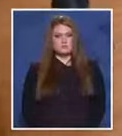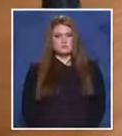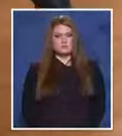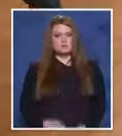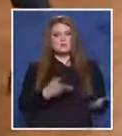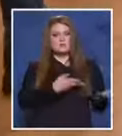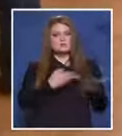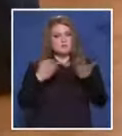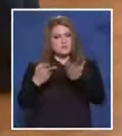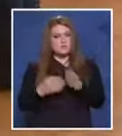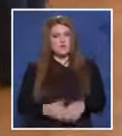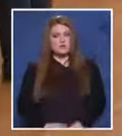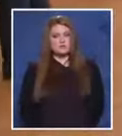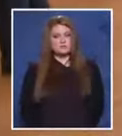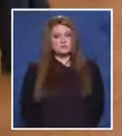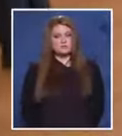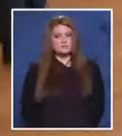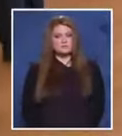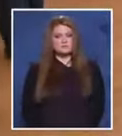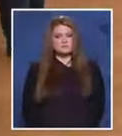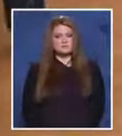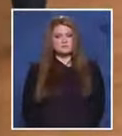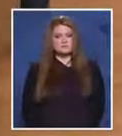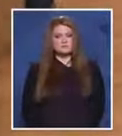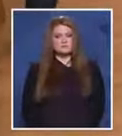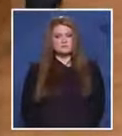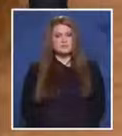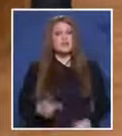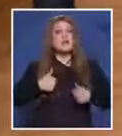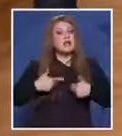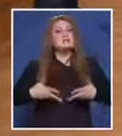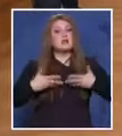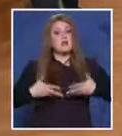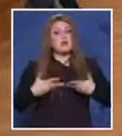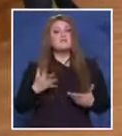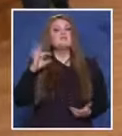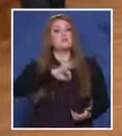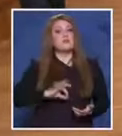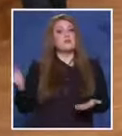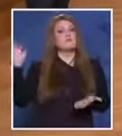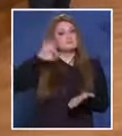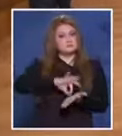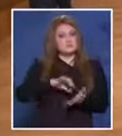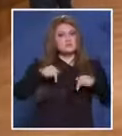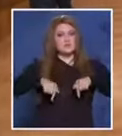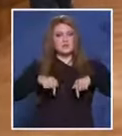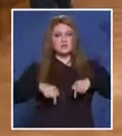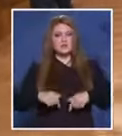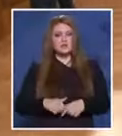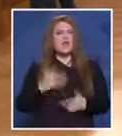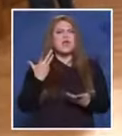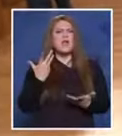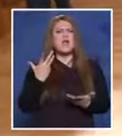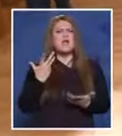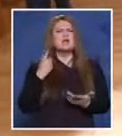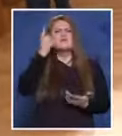Заповядайте. И се радвам, че стигнахте. Как се